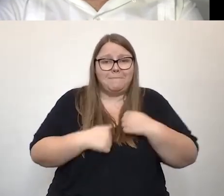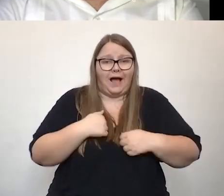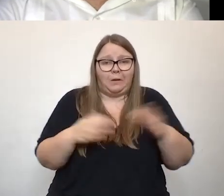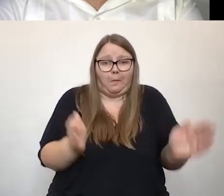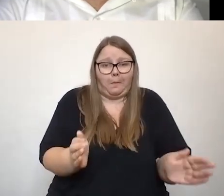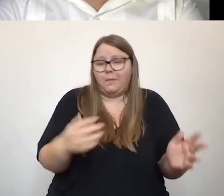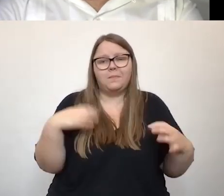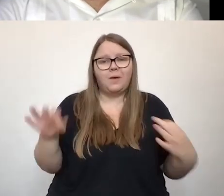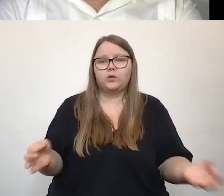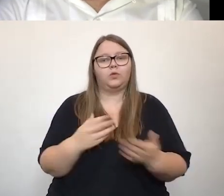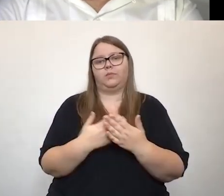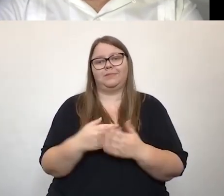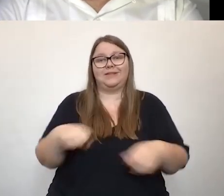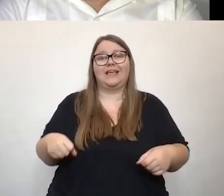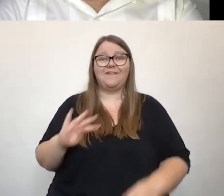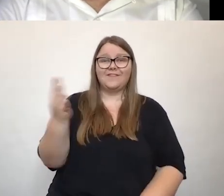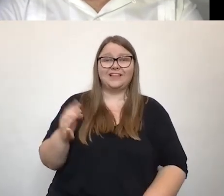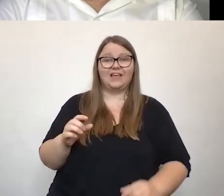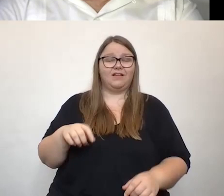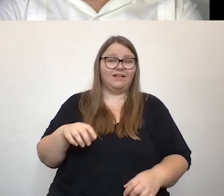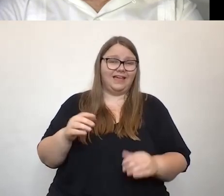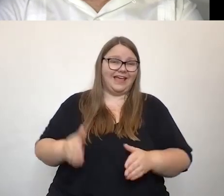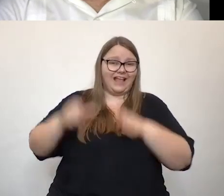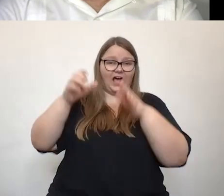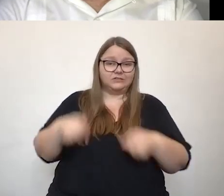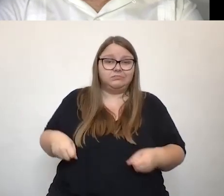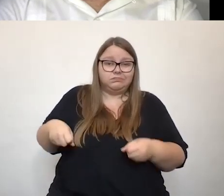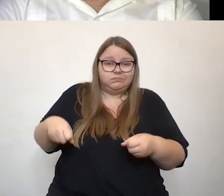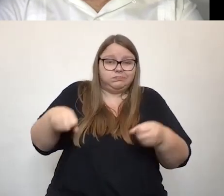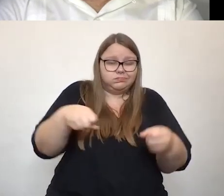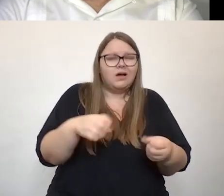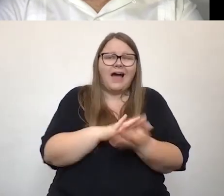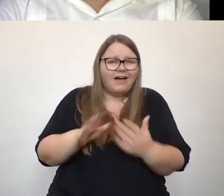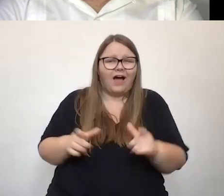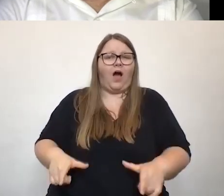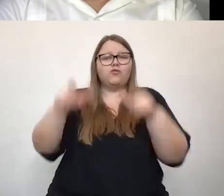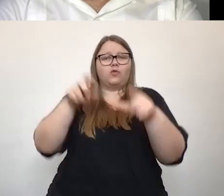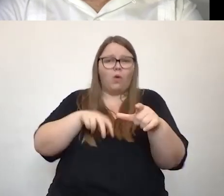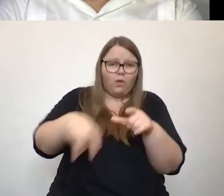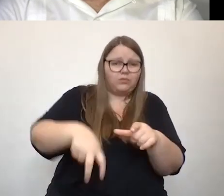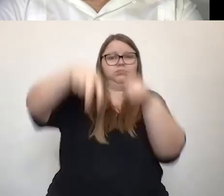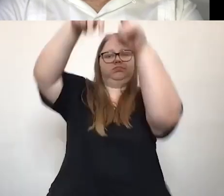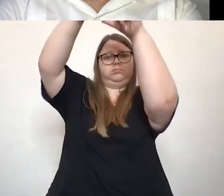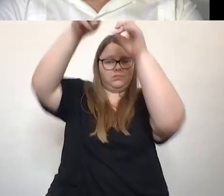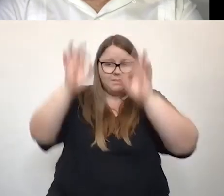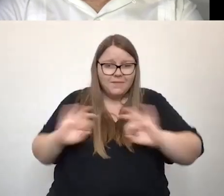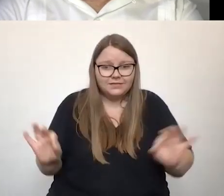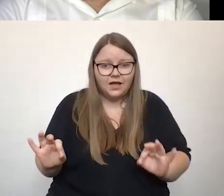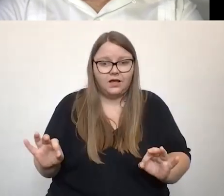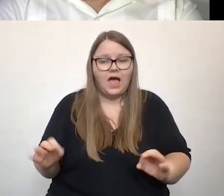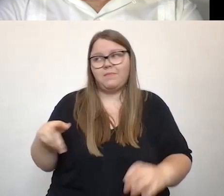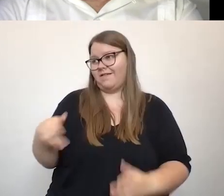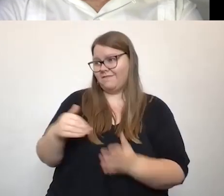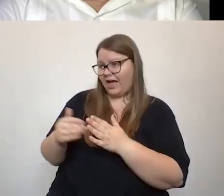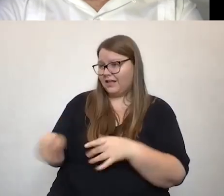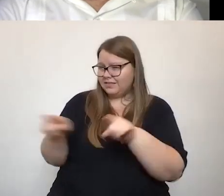Taschen immer in den vierten Stock hochschleifen, also es ist einfach für alle Menschen so nützlich, aber wenn es immer noch nicht so gesehen wird, dann habe ich einfach